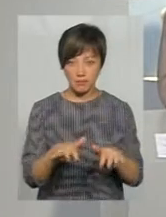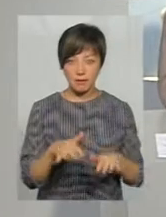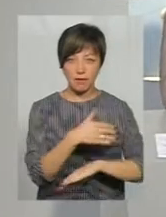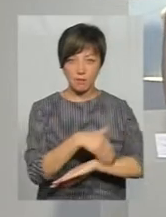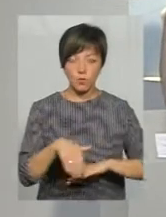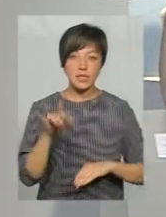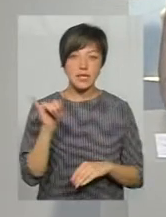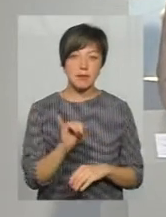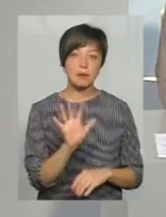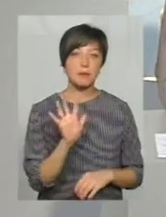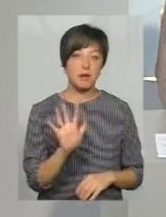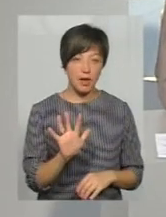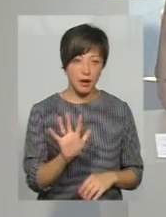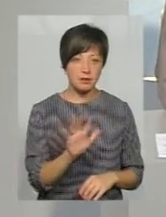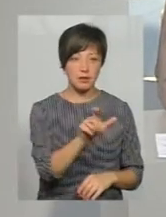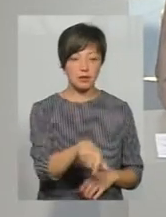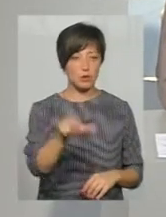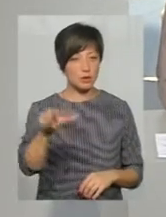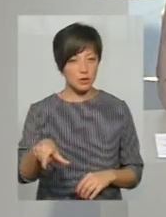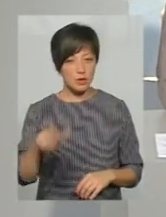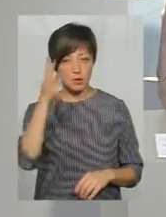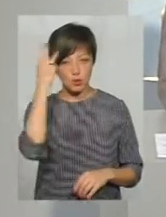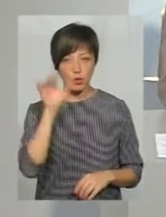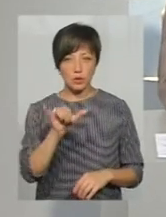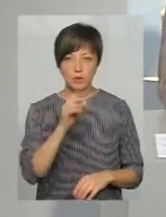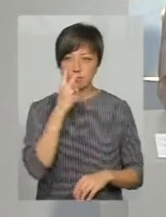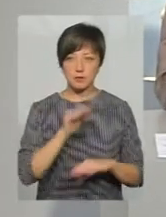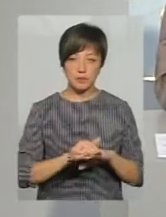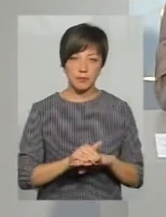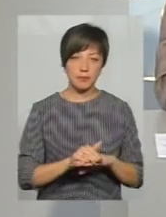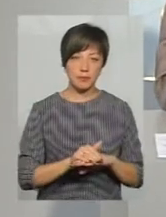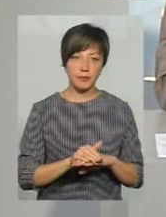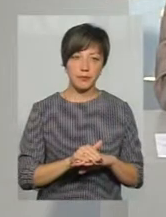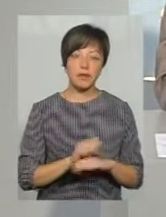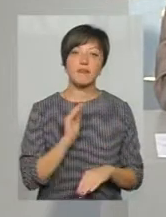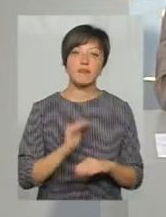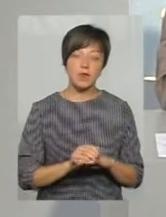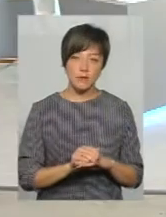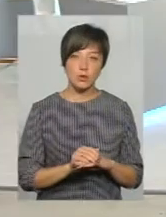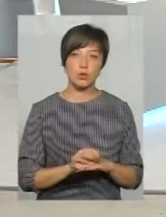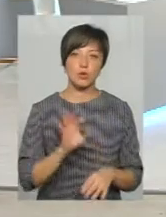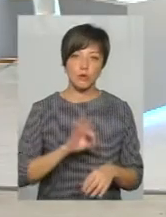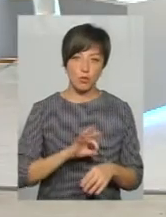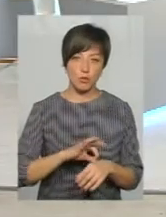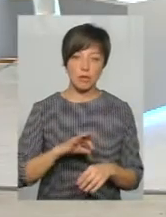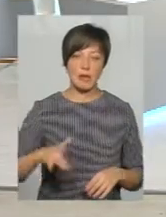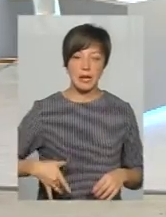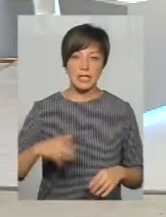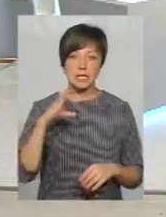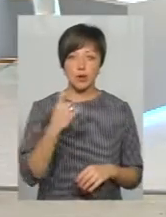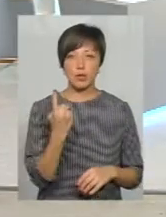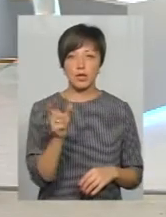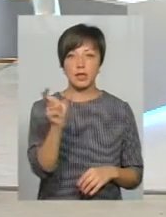І 5 хмельничан, в яких були підозри чи виявлено? Виявлено. Виявлено. От в